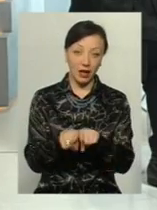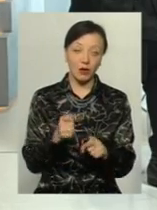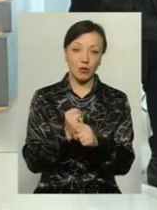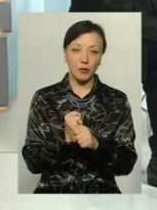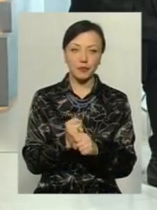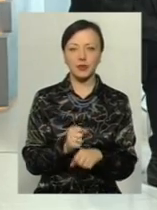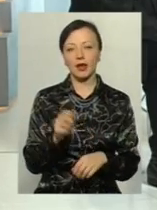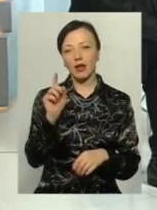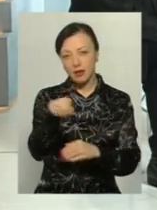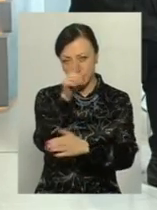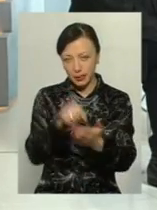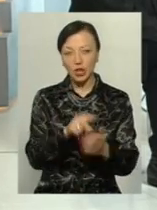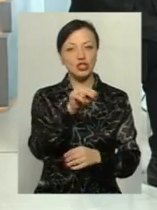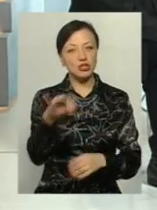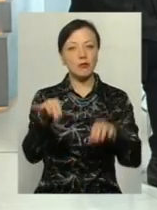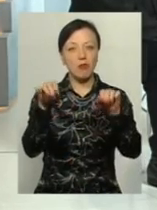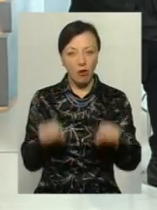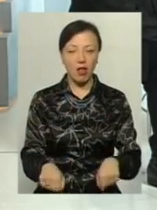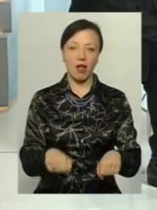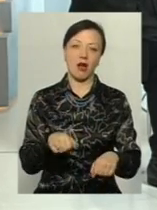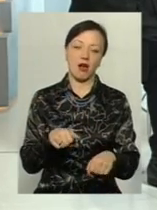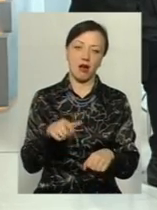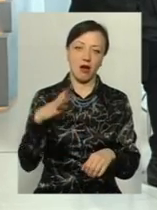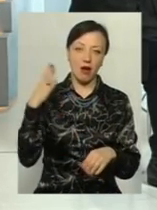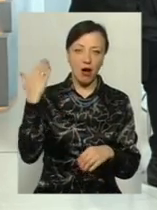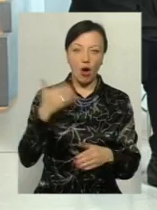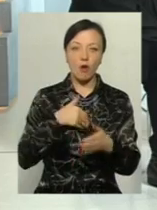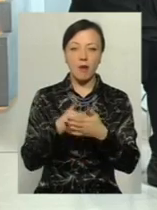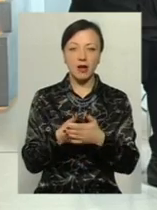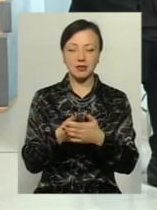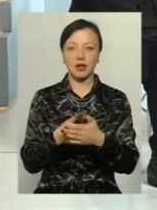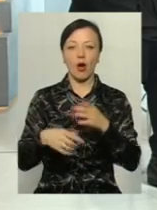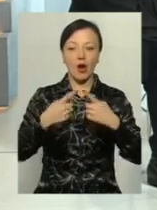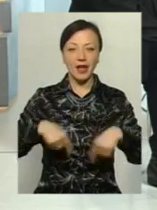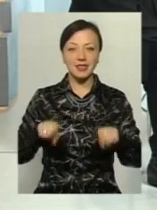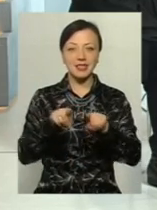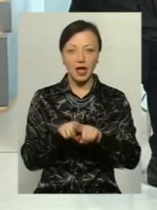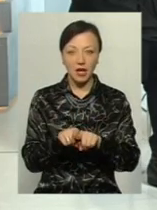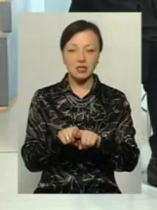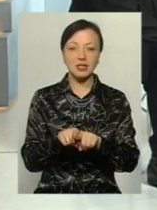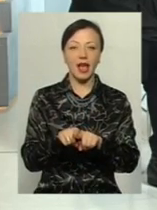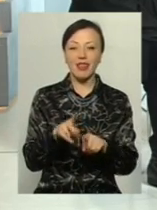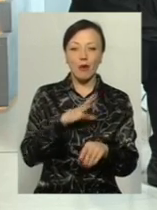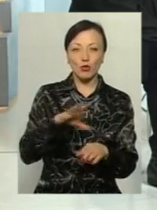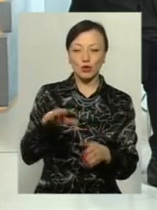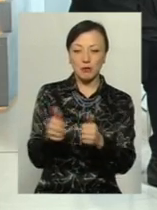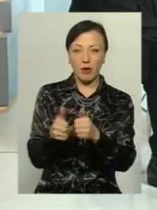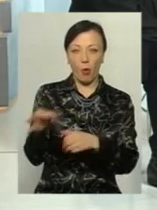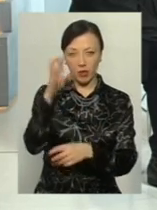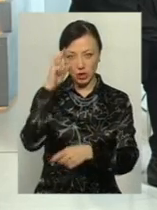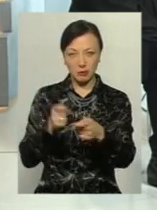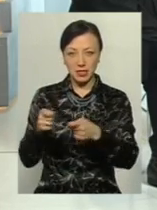громадська організація, не будучи членом громадської ради, ставити так само питання перед